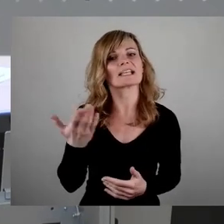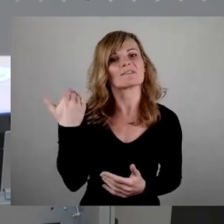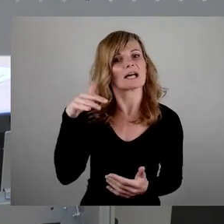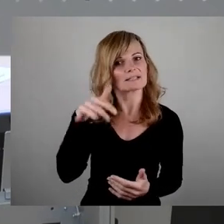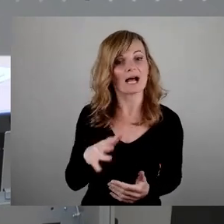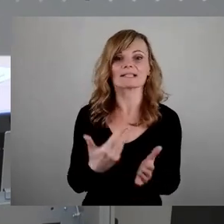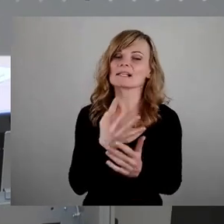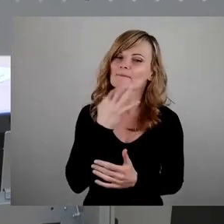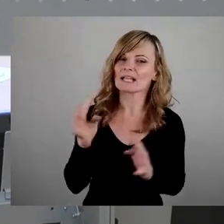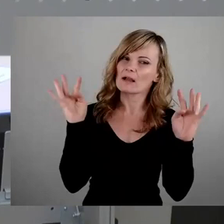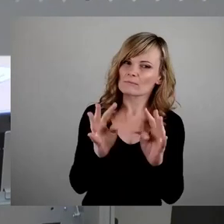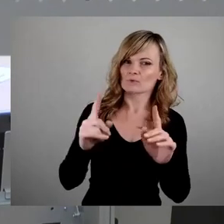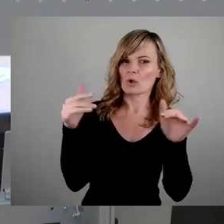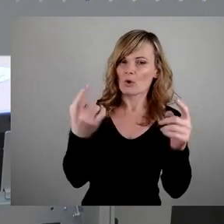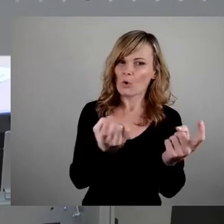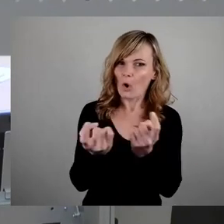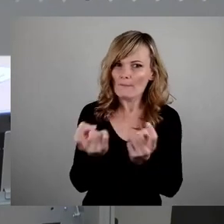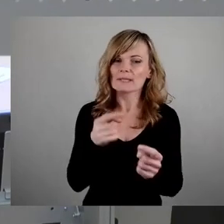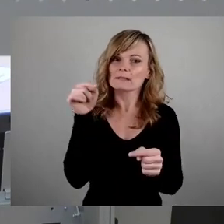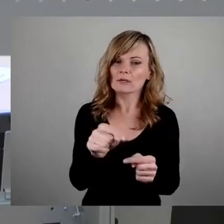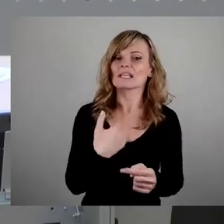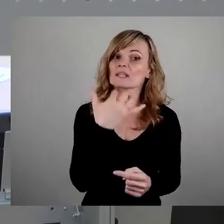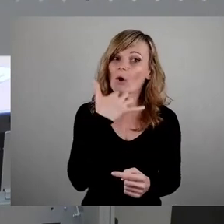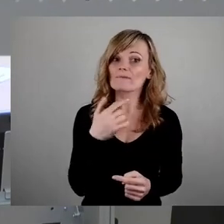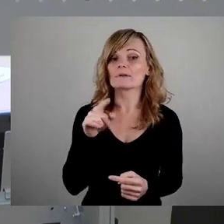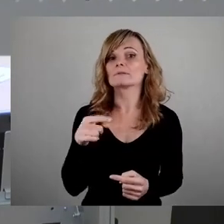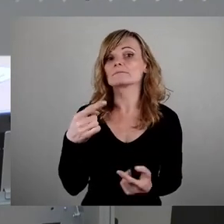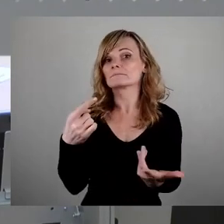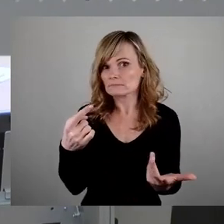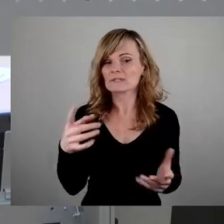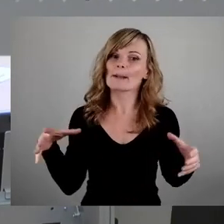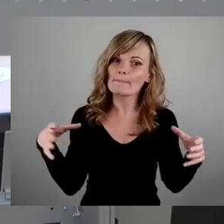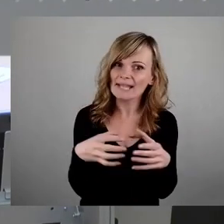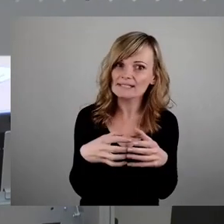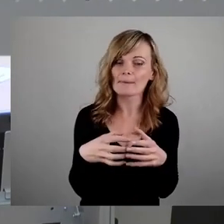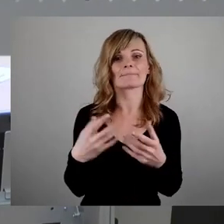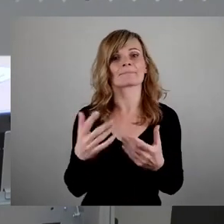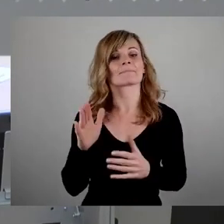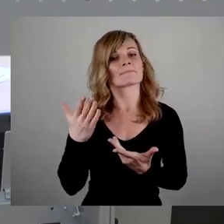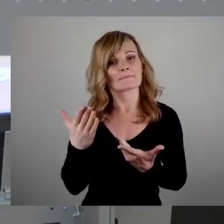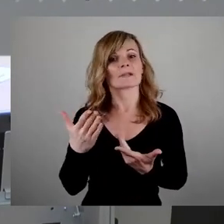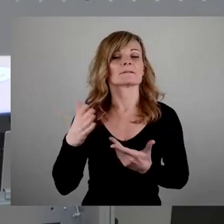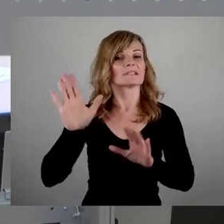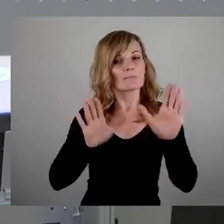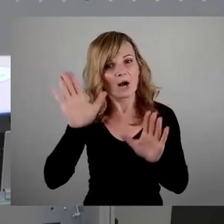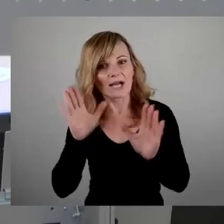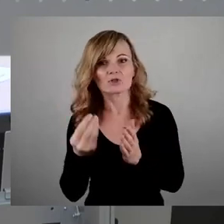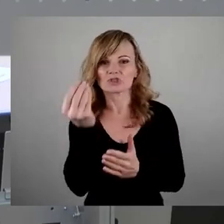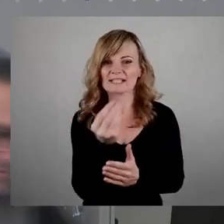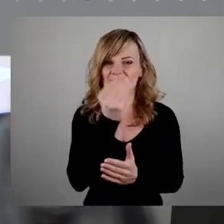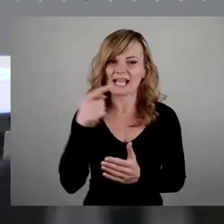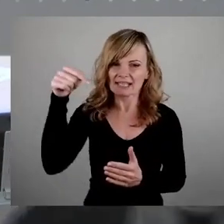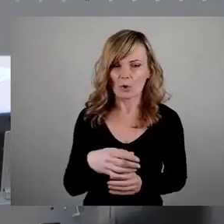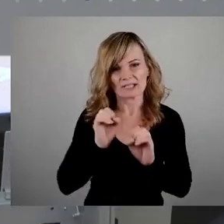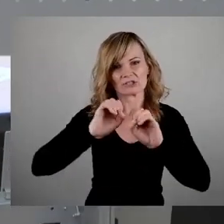ganz viele da hingehen und deswegen hoffe ich, dass wir gemeinsam ein demokratisches Zeichen hier aus diesem Rat heute senden. Dankeschön.